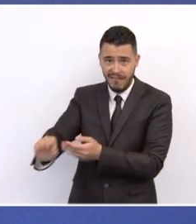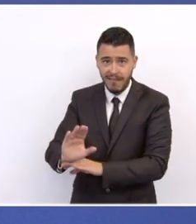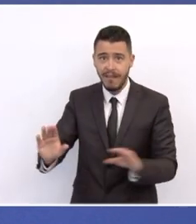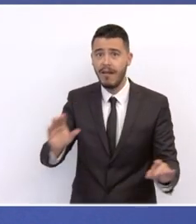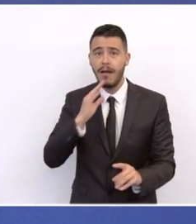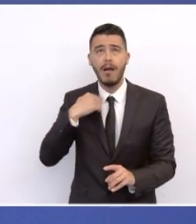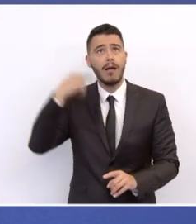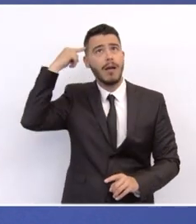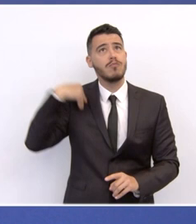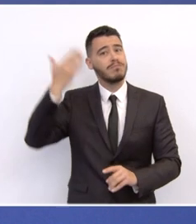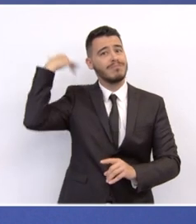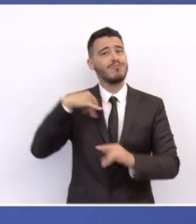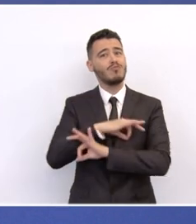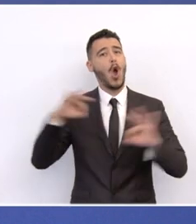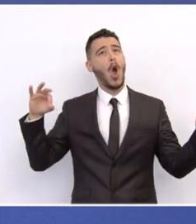χρέους.